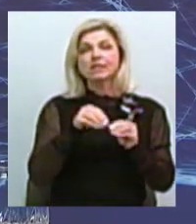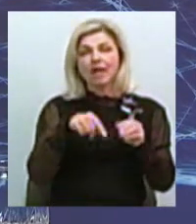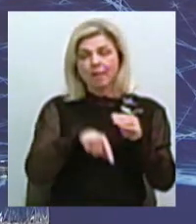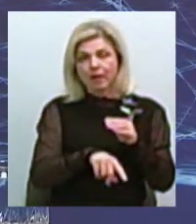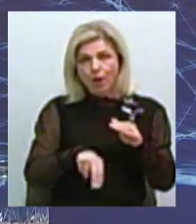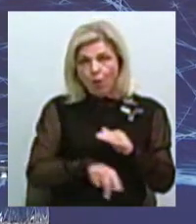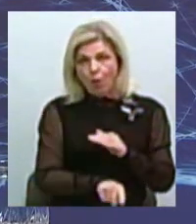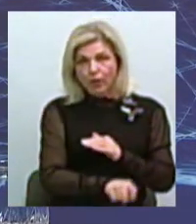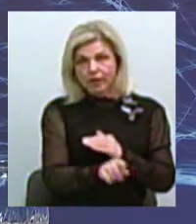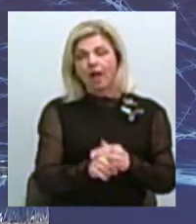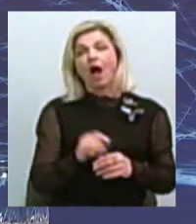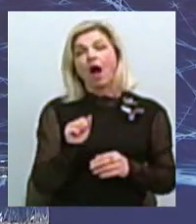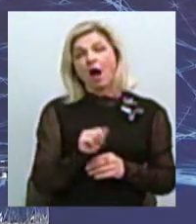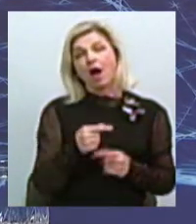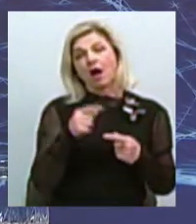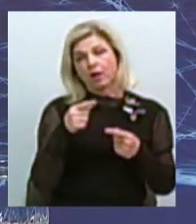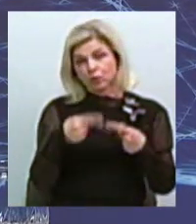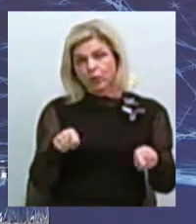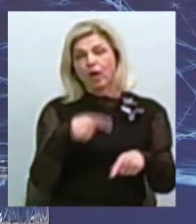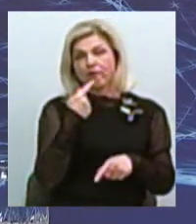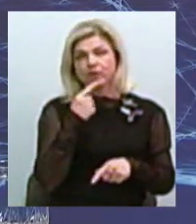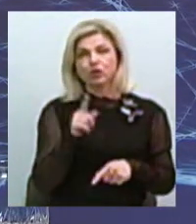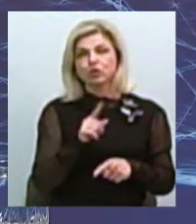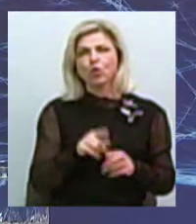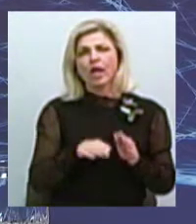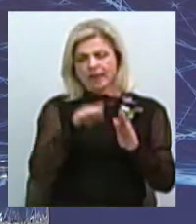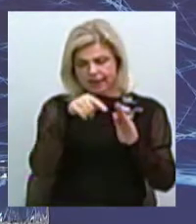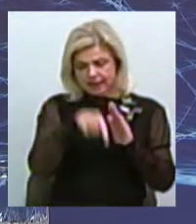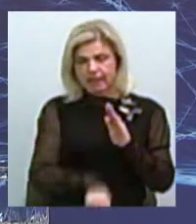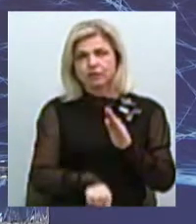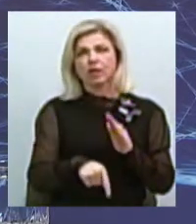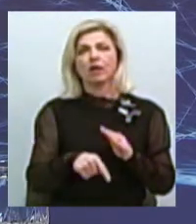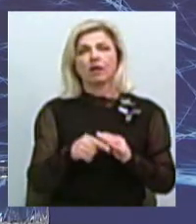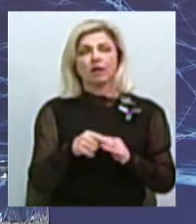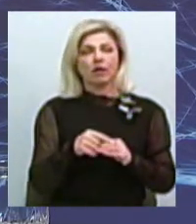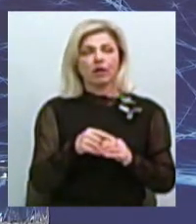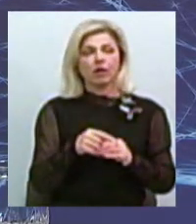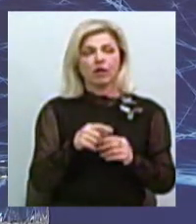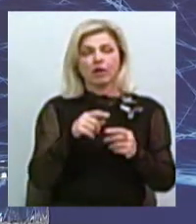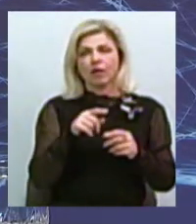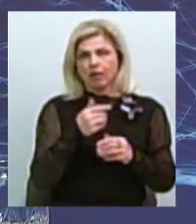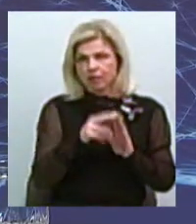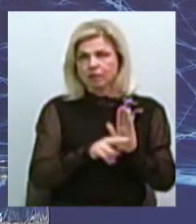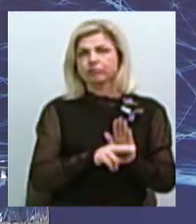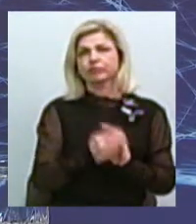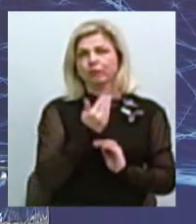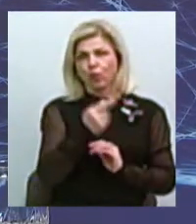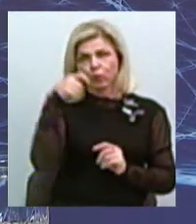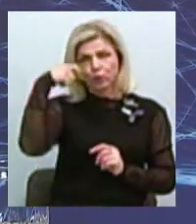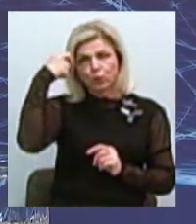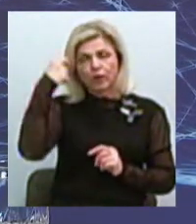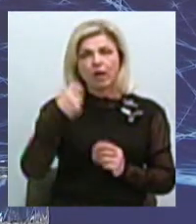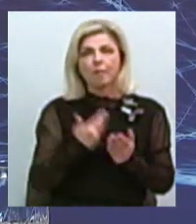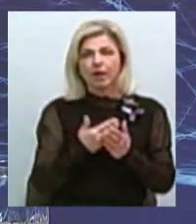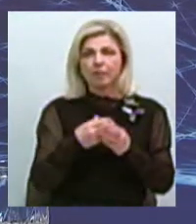Дехто говорить про те, що найнижчий шар ходів, він належить ще туркам, тобто це десь